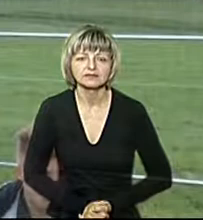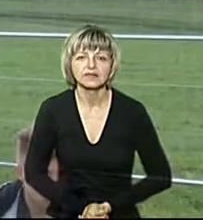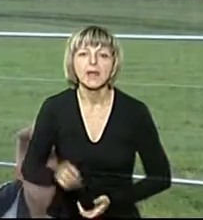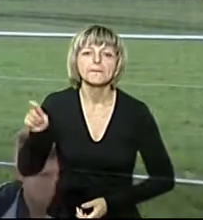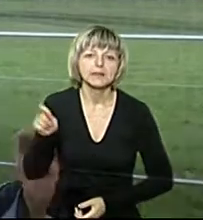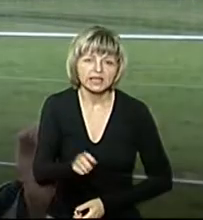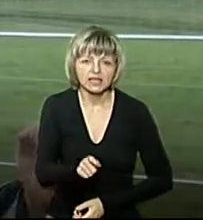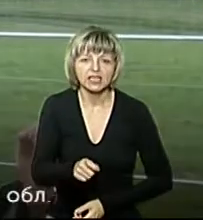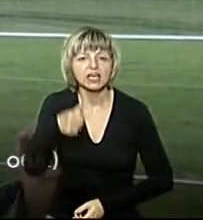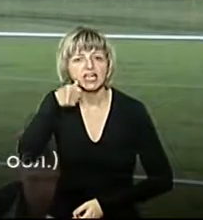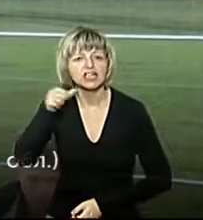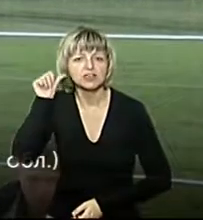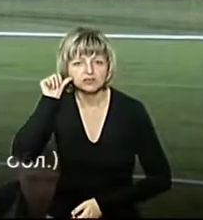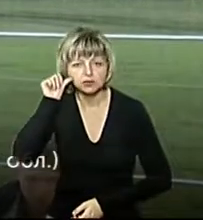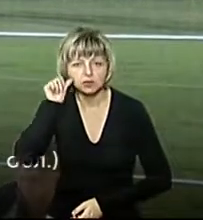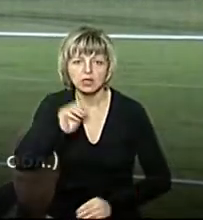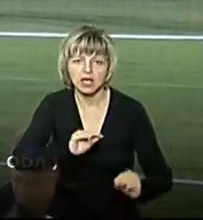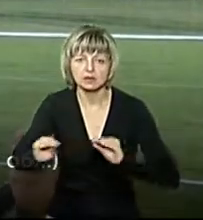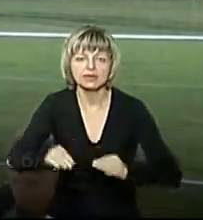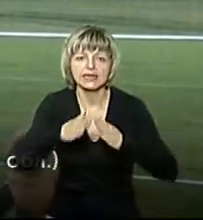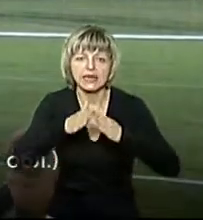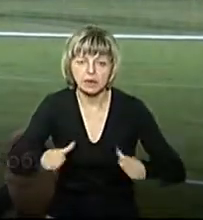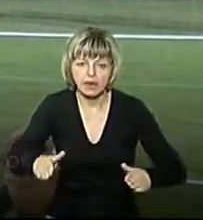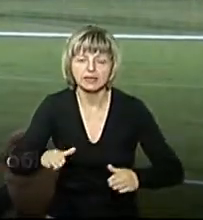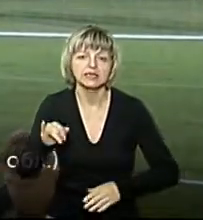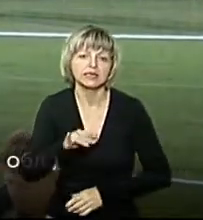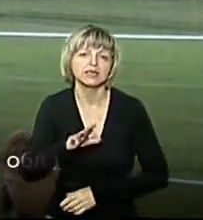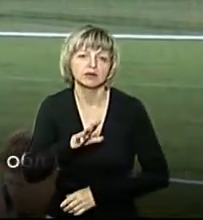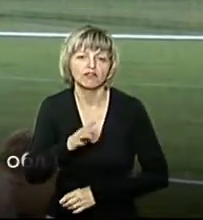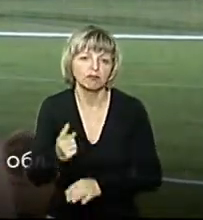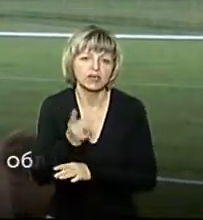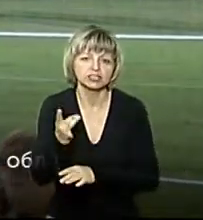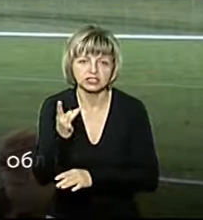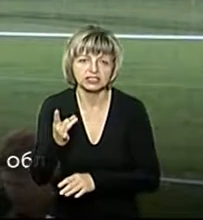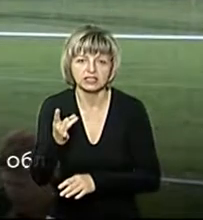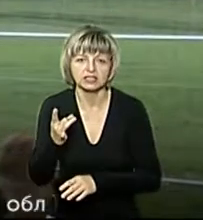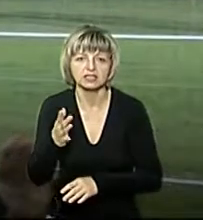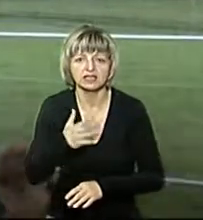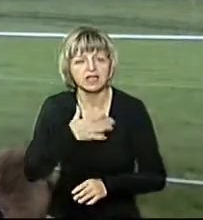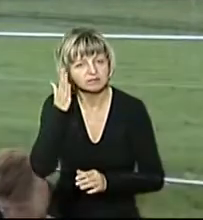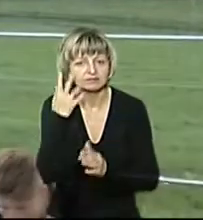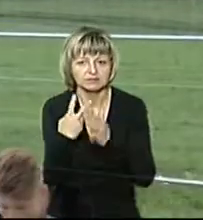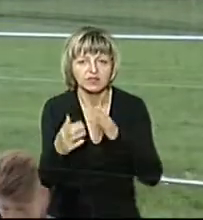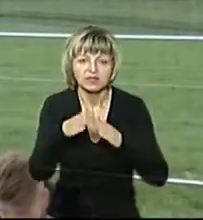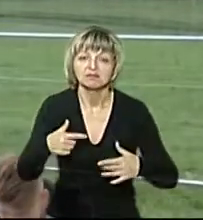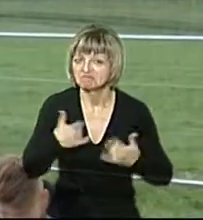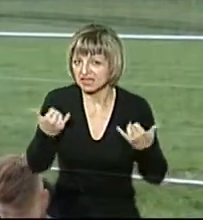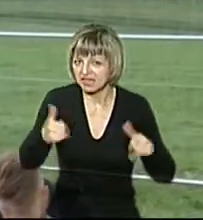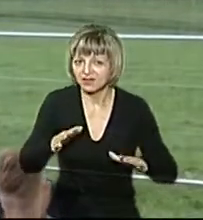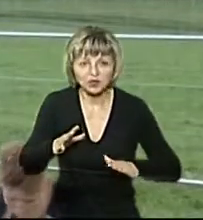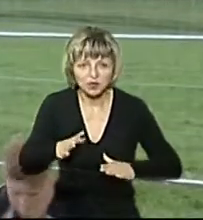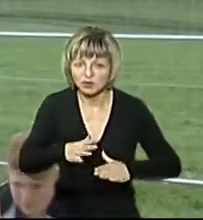Приїхали ми вчора, розбили тут намет ввечері. Я перший раз ночую у наметі, це було дуже дивно для мене,